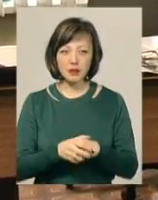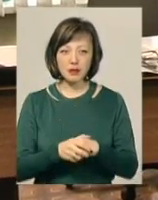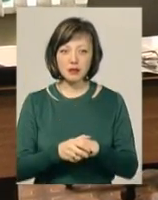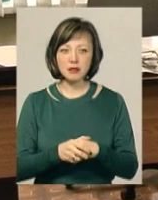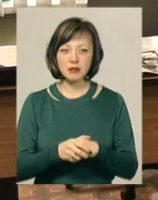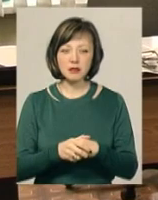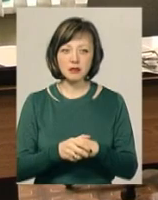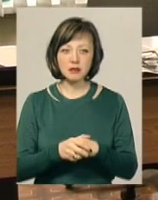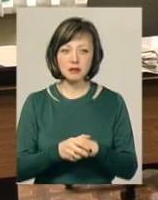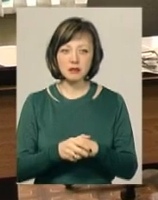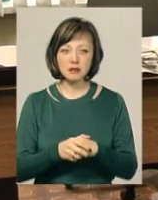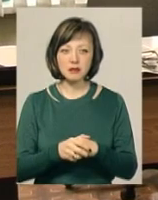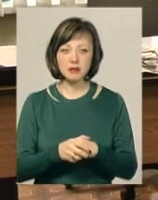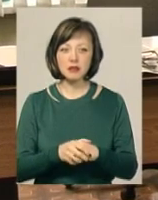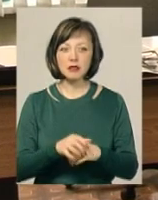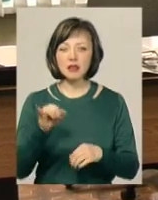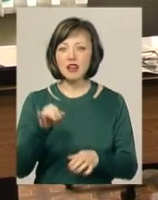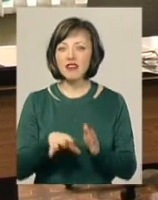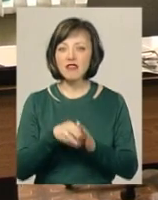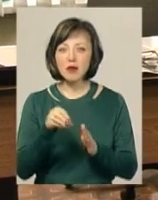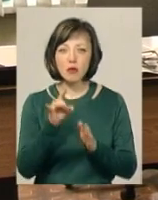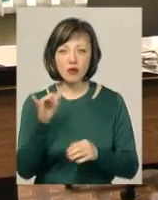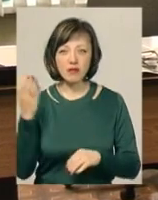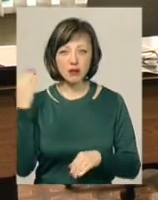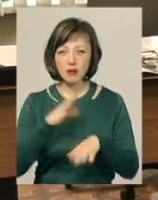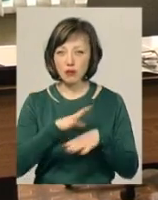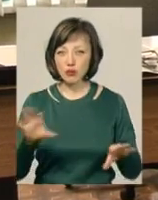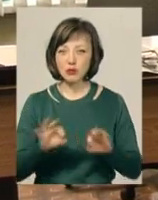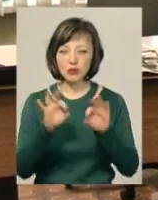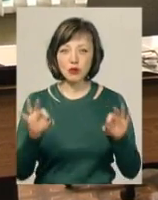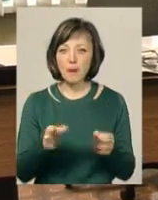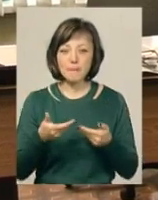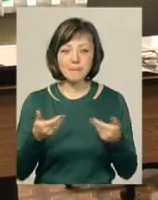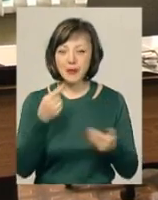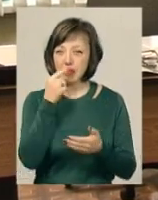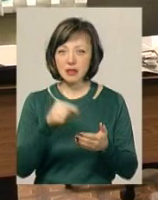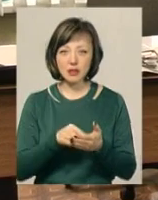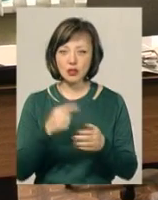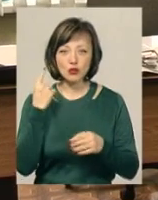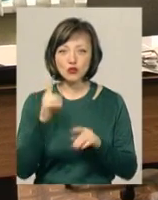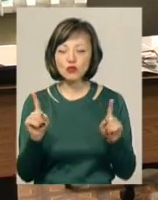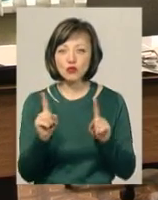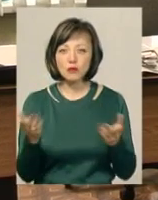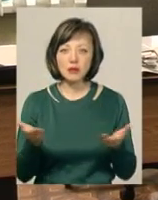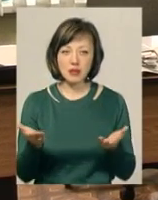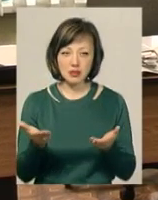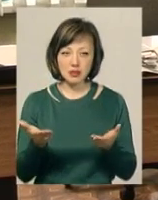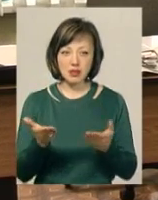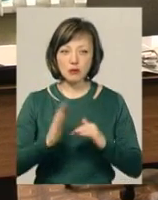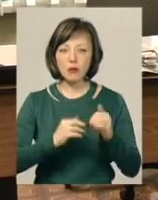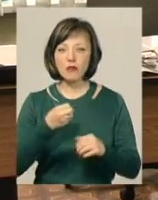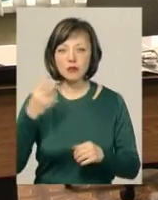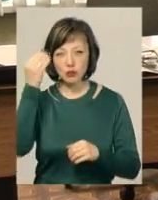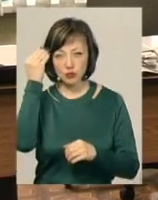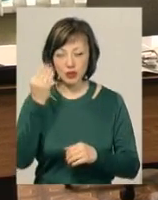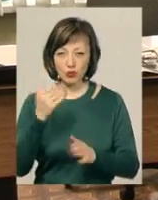перегорнули. І виборів, як таких тоді не було, щоб ми не натрапили і не чули, щоб десь з професійної